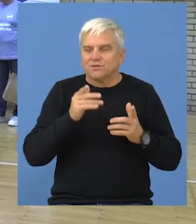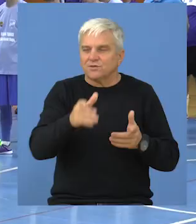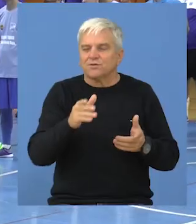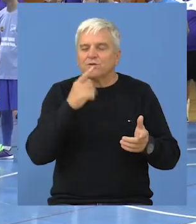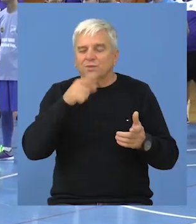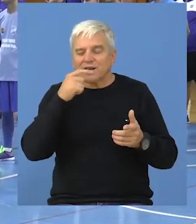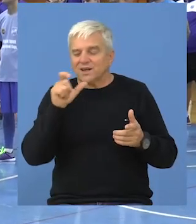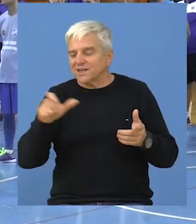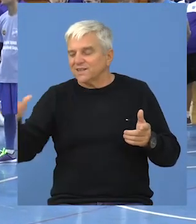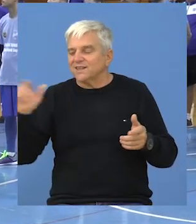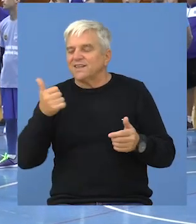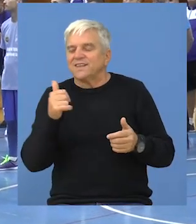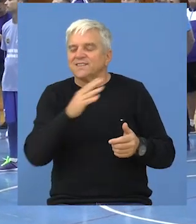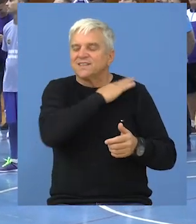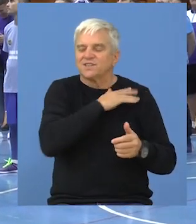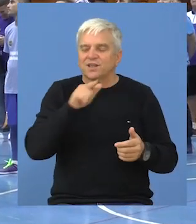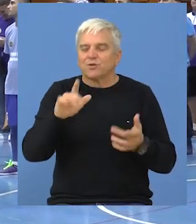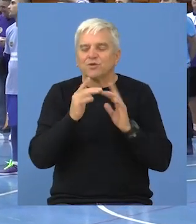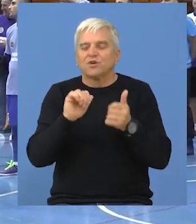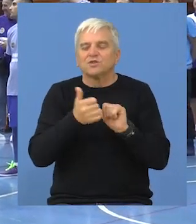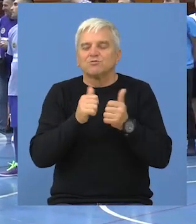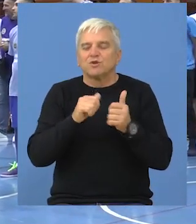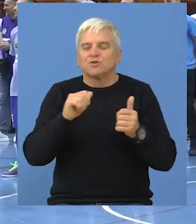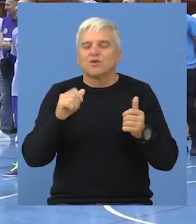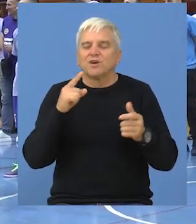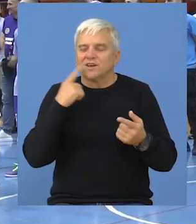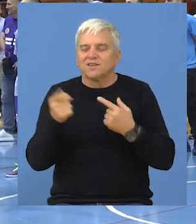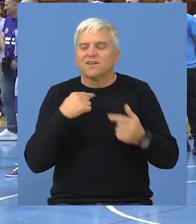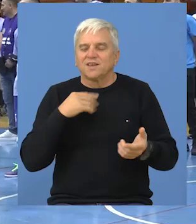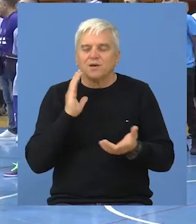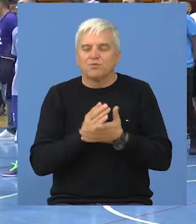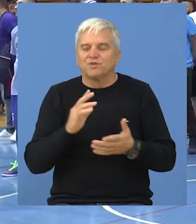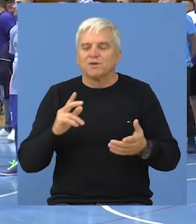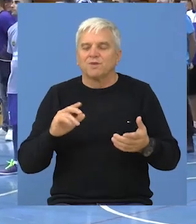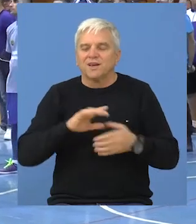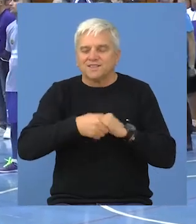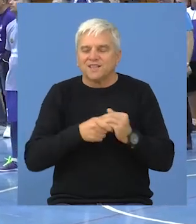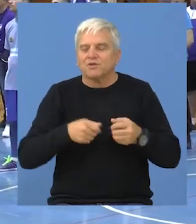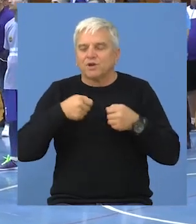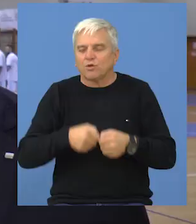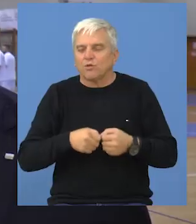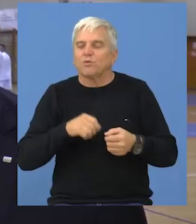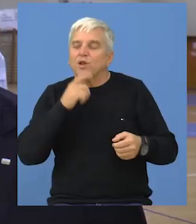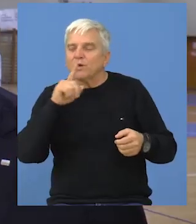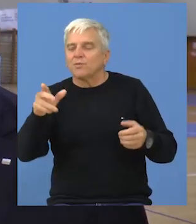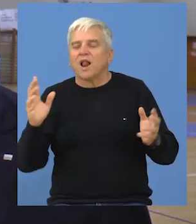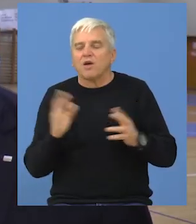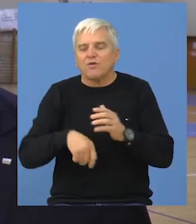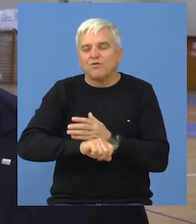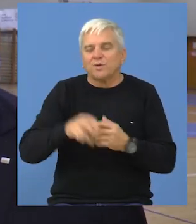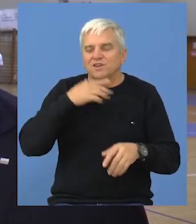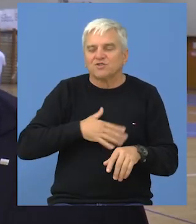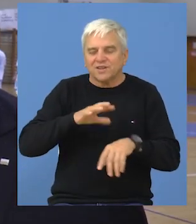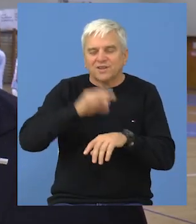životom, upravo u tom kontekstu leži težina ovog sportskog događaja, ja ma uspuno da budem i zadovoljan i ponosan na klub malog futbole Bečeji